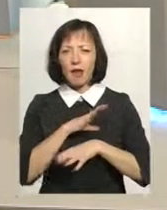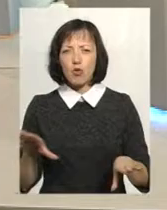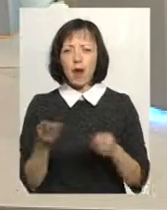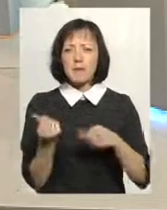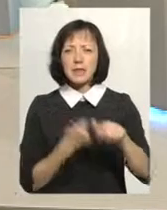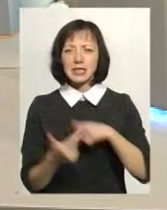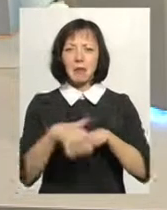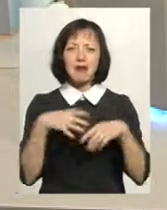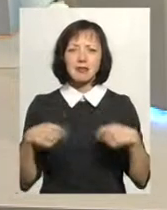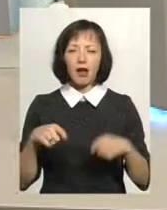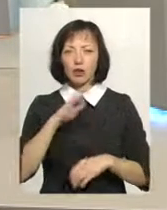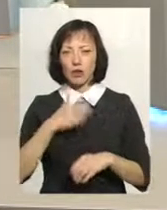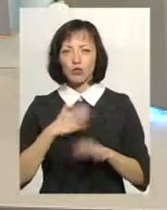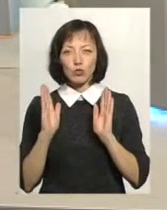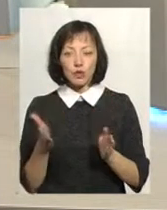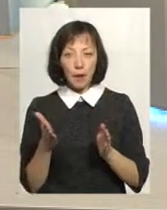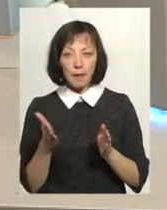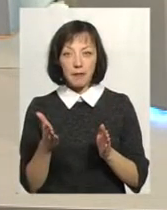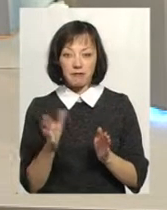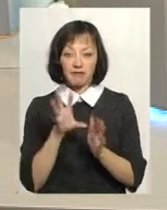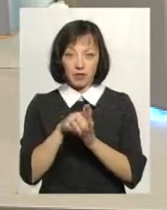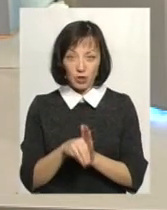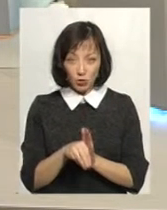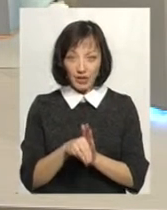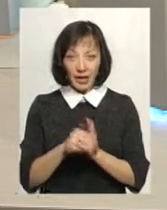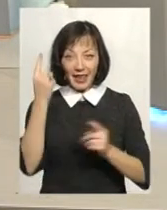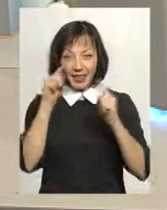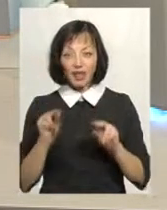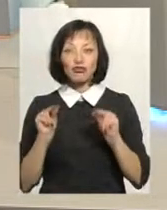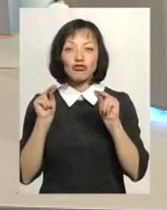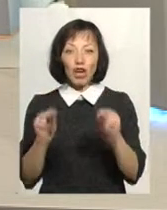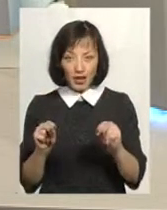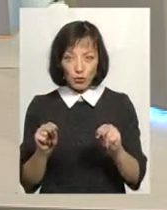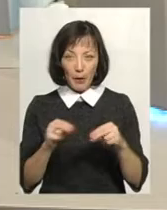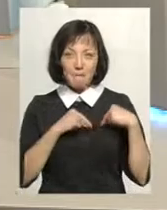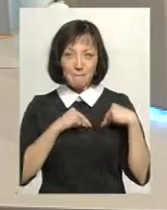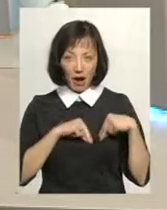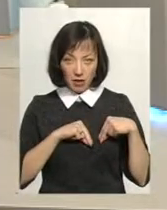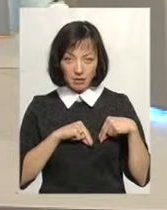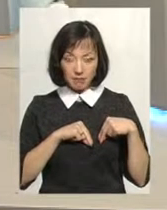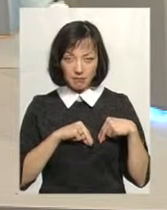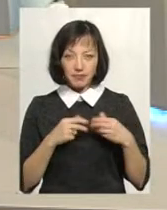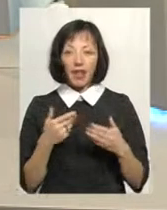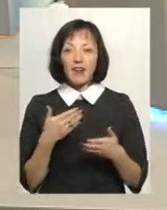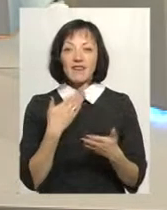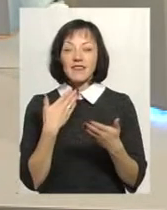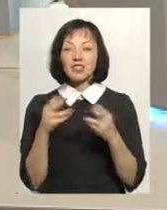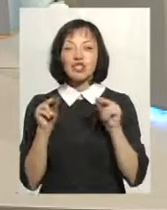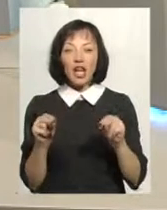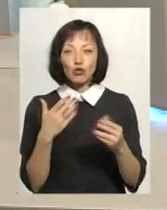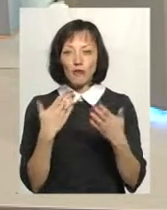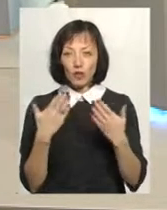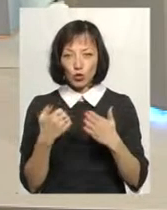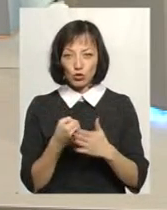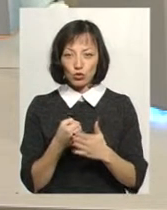бізнесі, на базарах на наших, будемо практикувати ідеї чесного її праці, відношення чесного